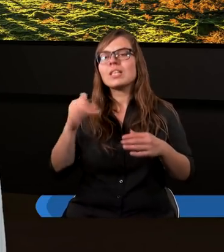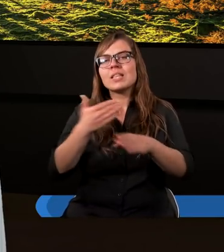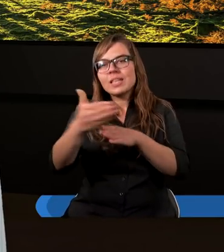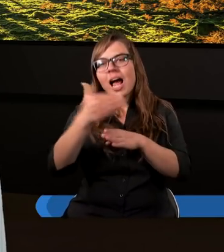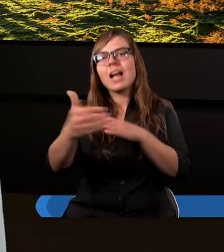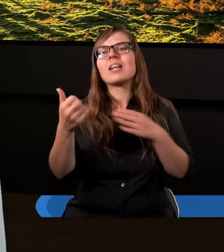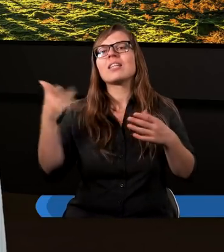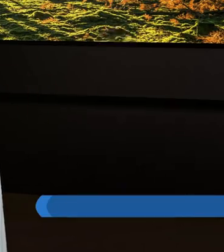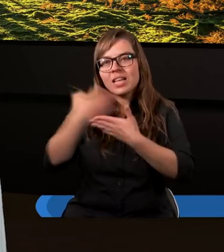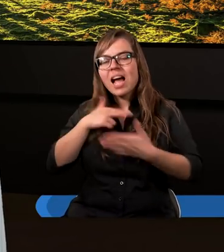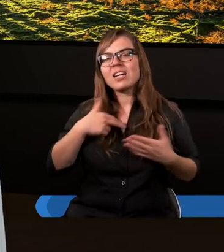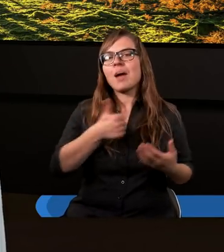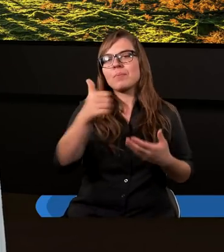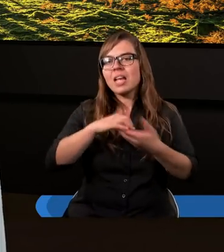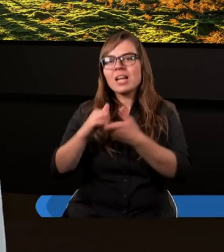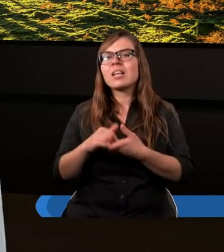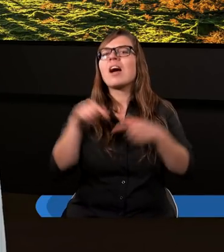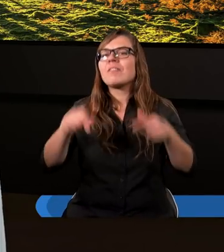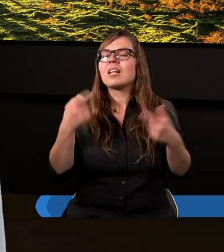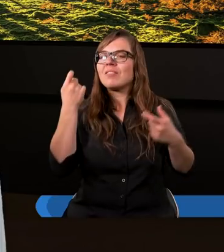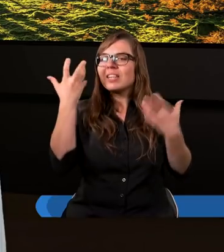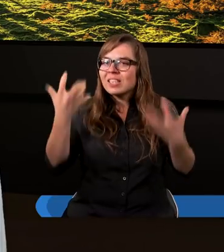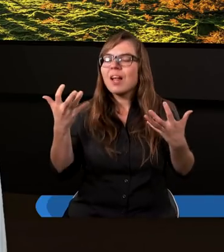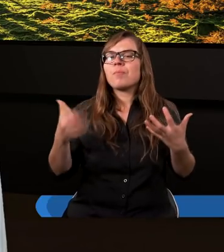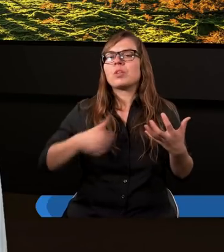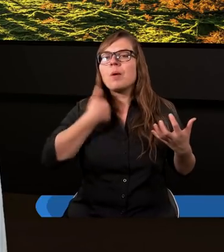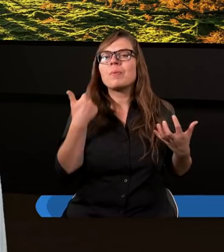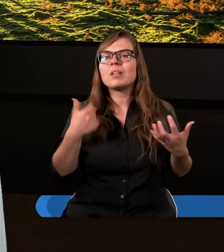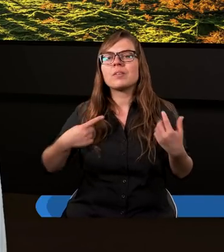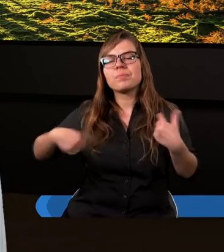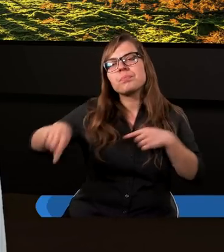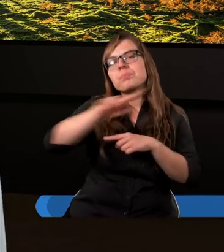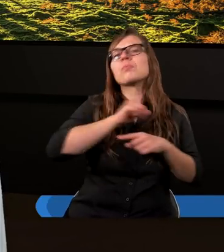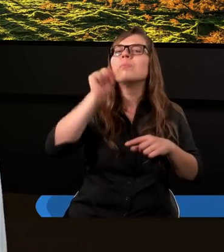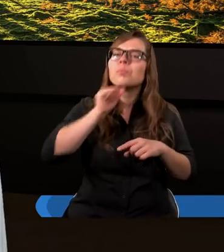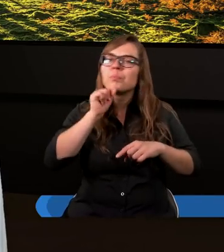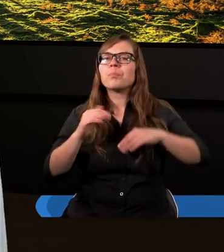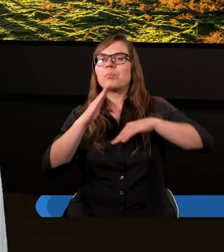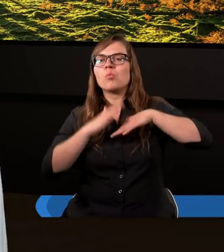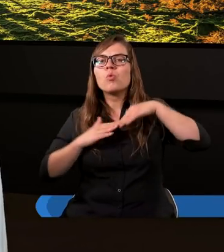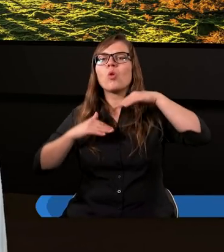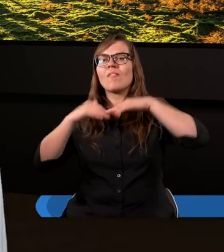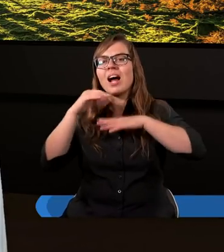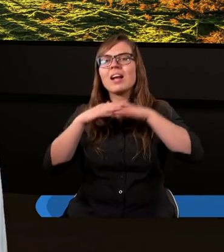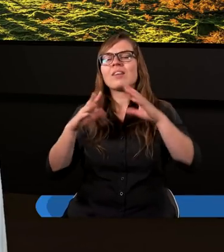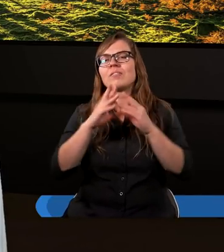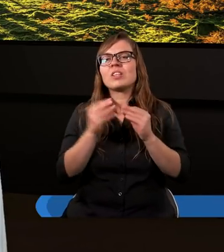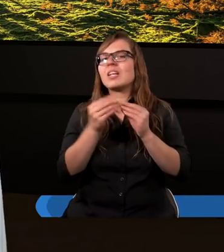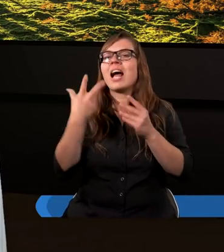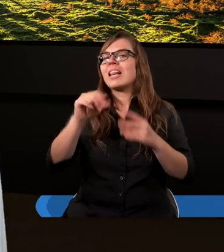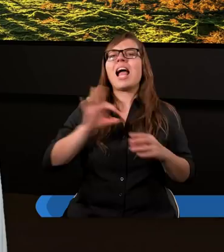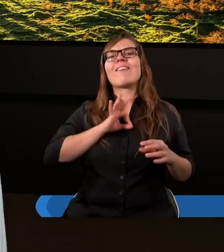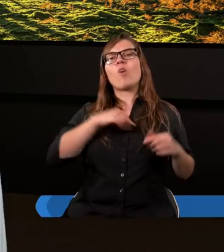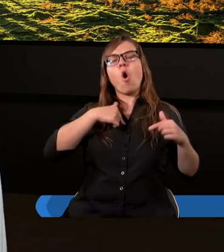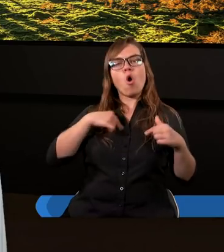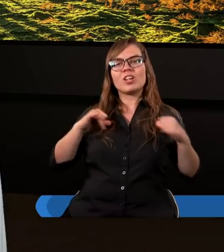nam jedność. A w tej chwili chciałbyś, abyśmy próbowali nie swoich sił,